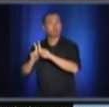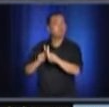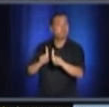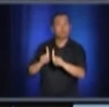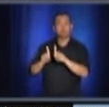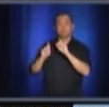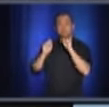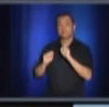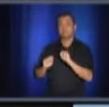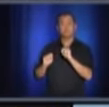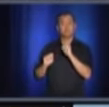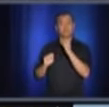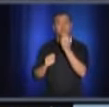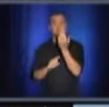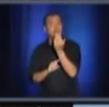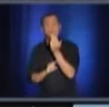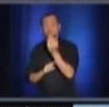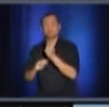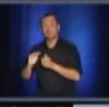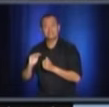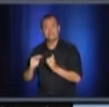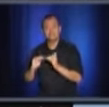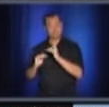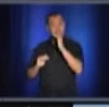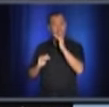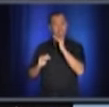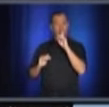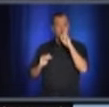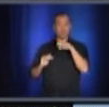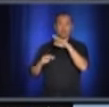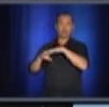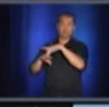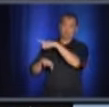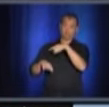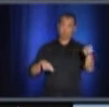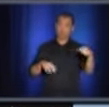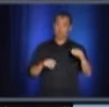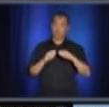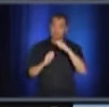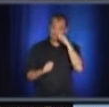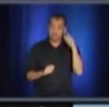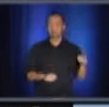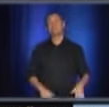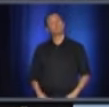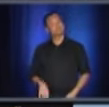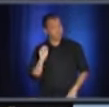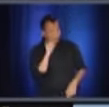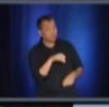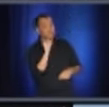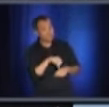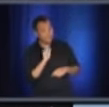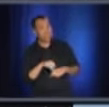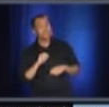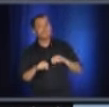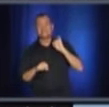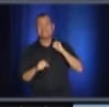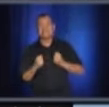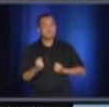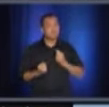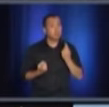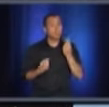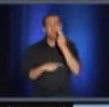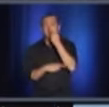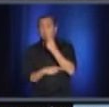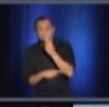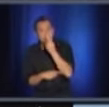12. Donc, c'est vraiment un appel à ces gens-là. Oui, tout à fait. Puis surtout, si jamais vous avez l'impression d'avoir un petit rhume ou un symptôme qui a la banale, n